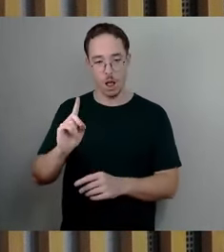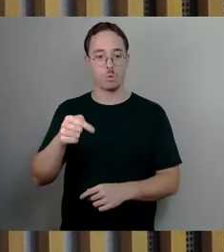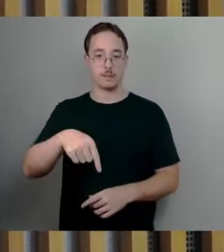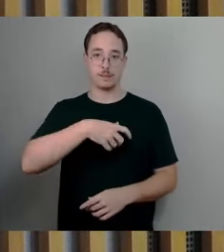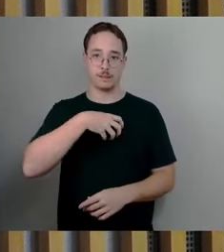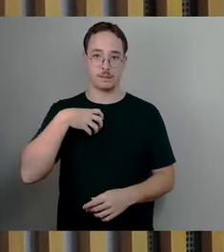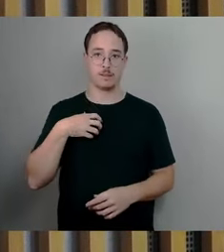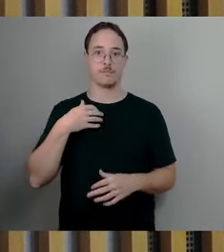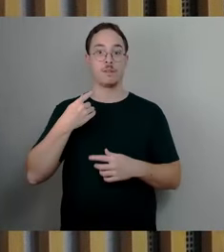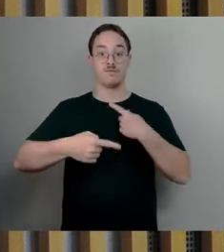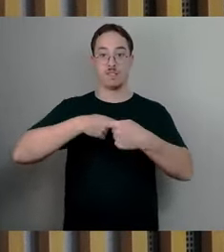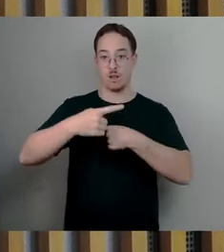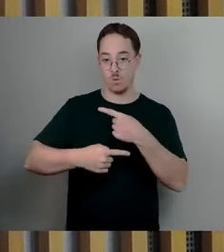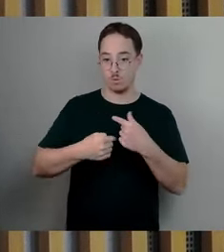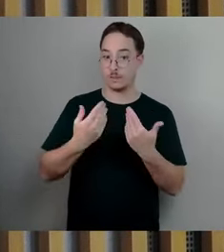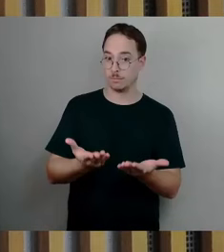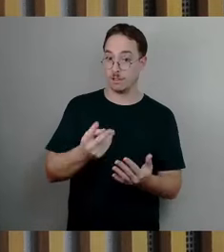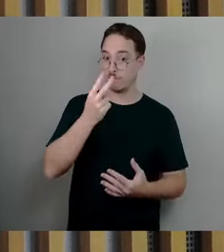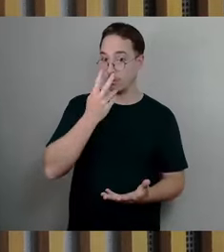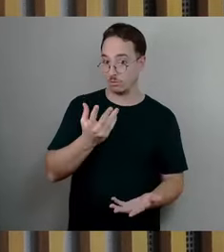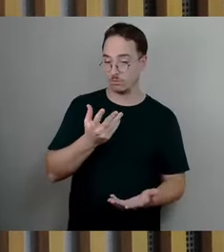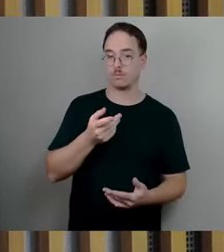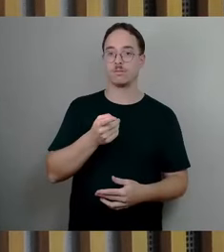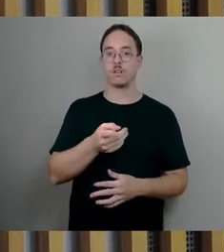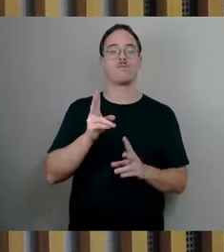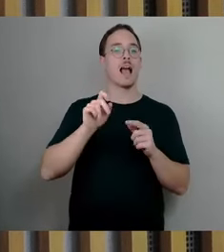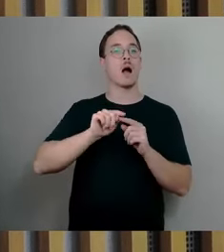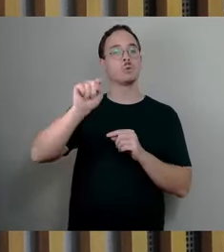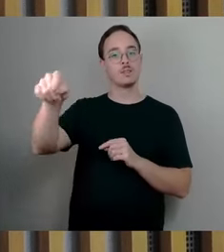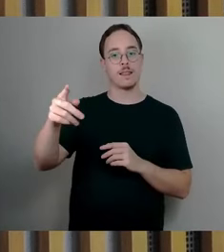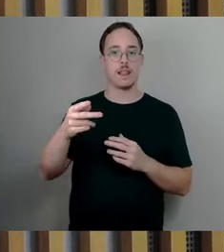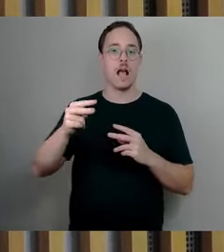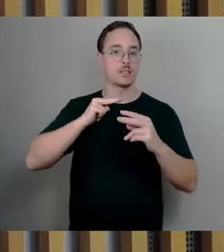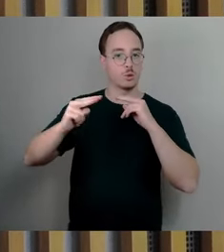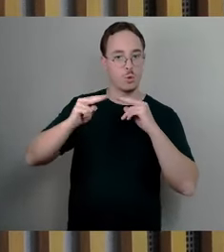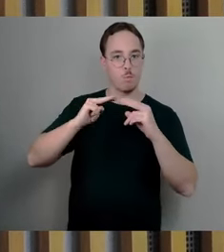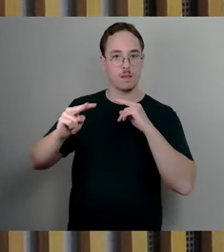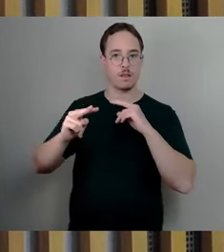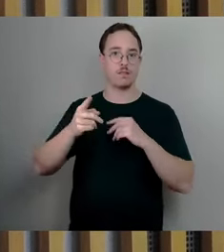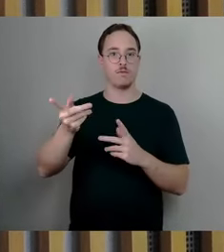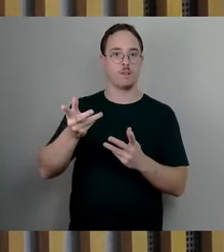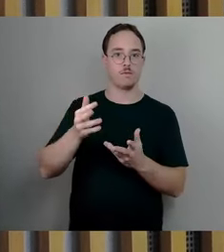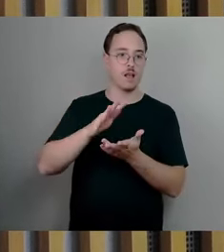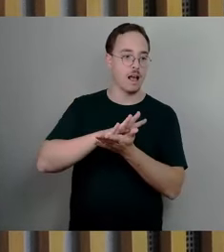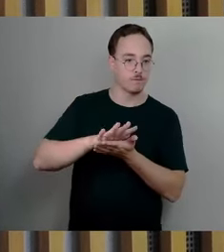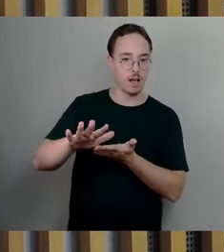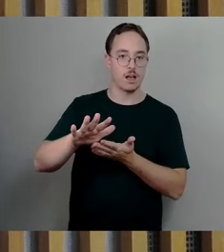gegeben, nämlich dass Außengastronomie einfacher und einfach und unbürokratischer